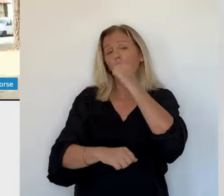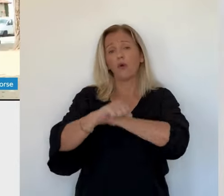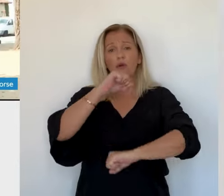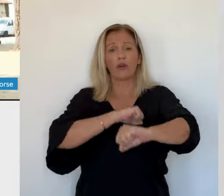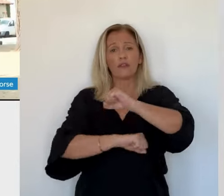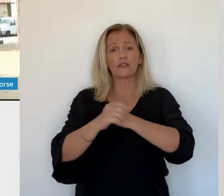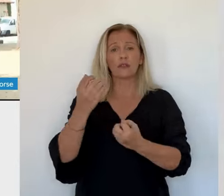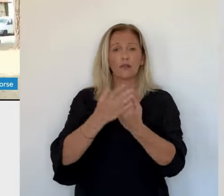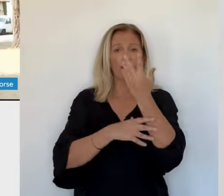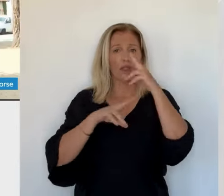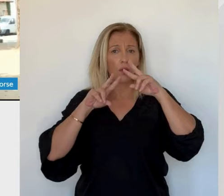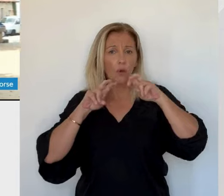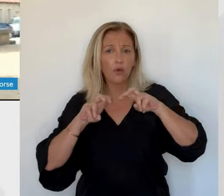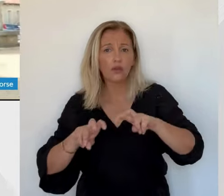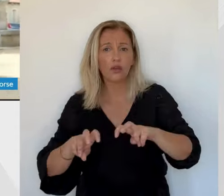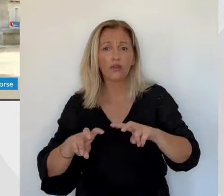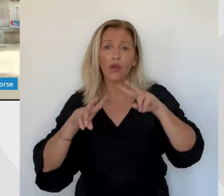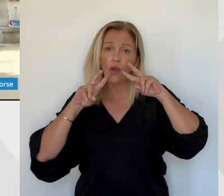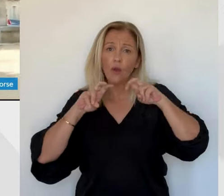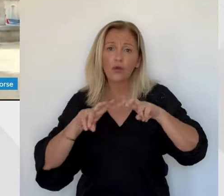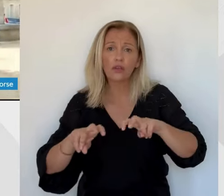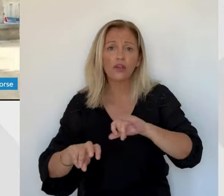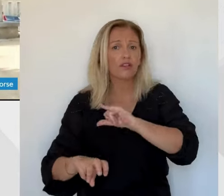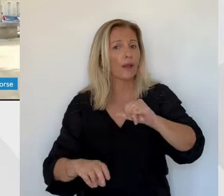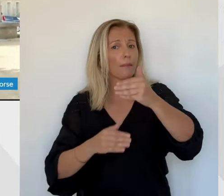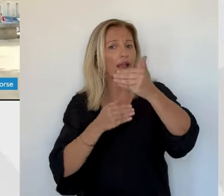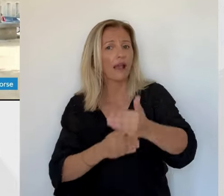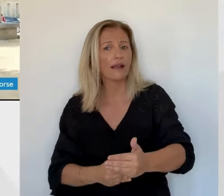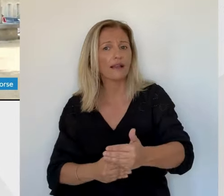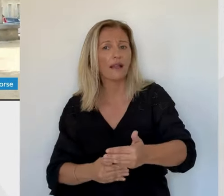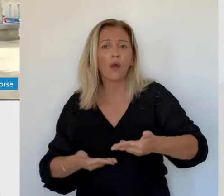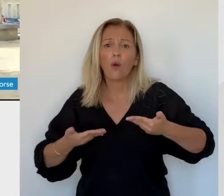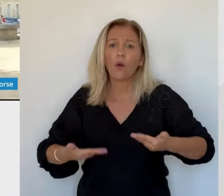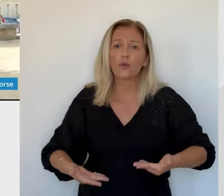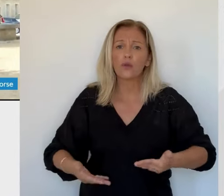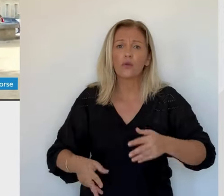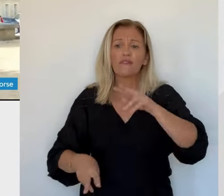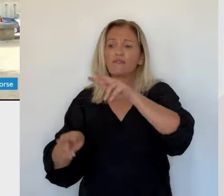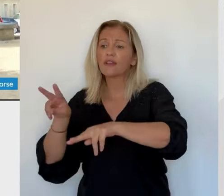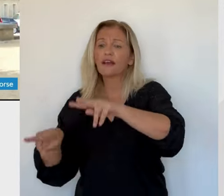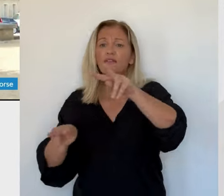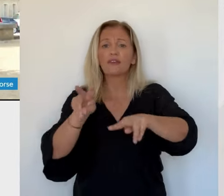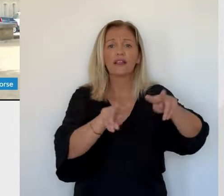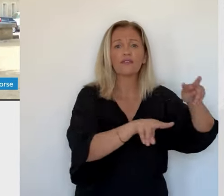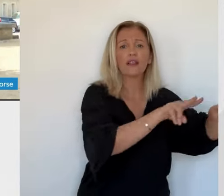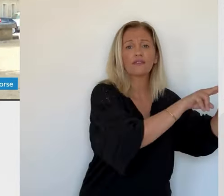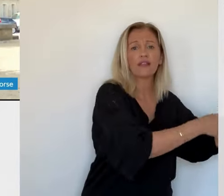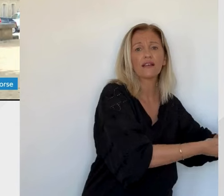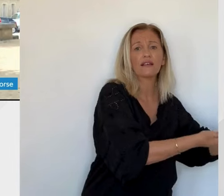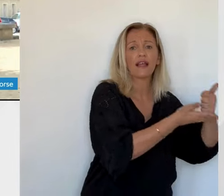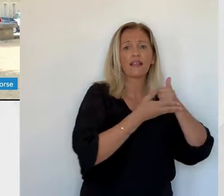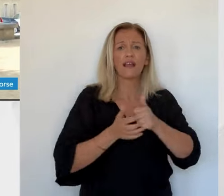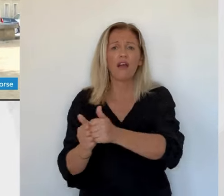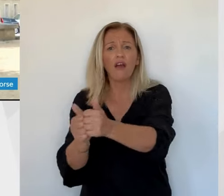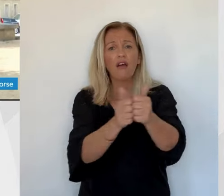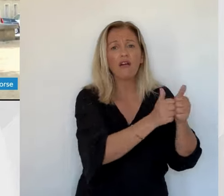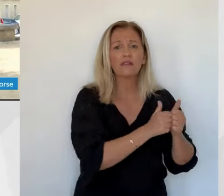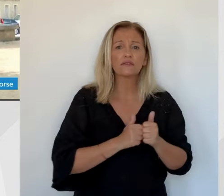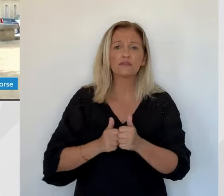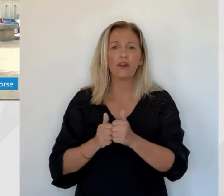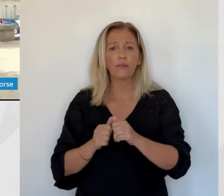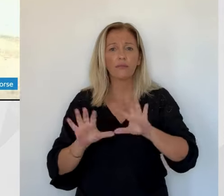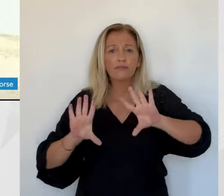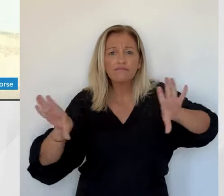discuté hier soir jusqu'à quasiment minuit. Les recherches n'ont pas arrêté. Et là, en